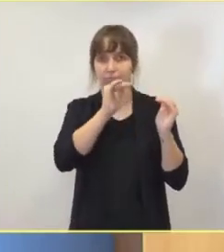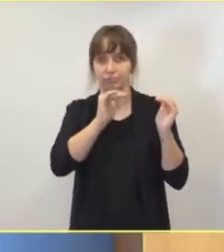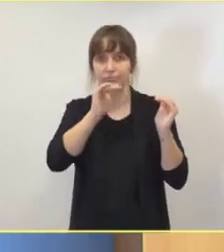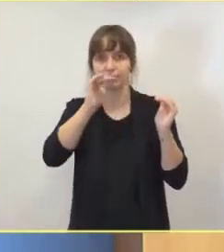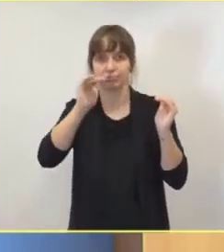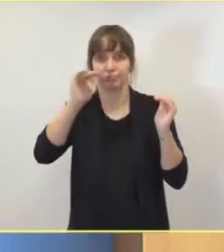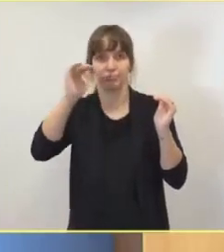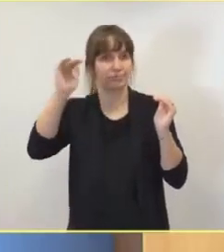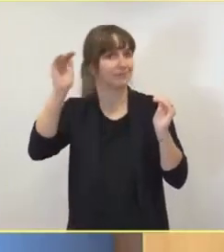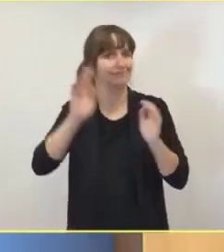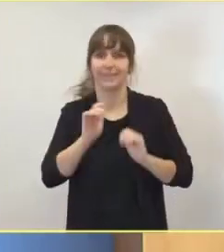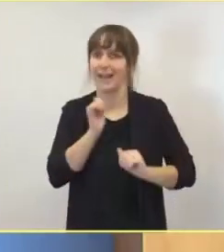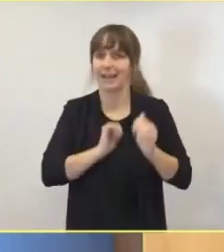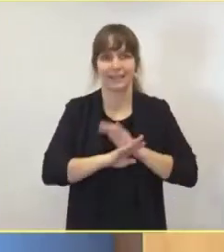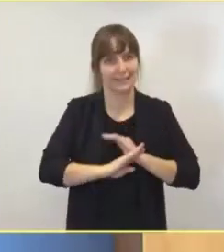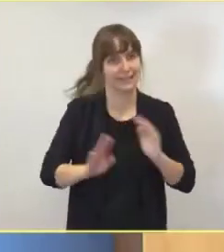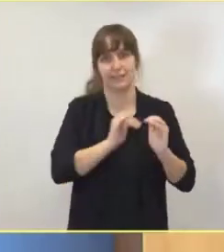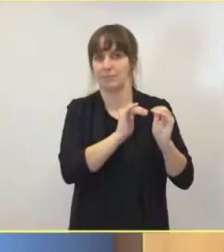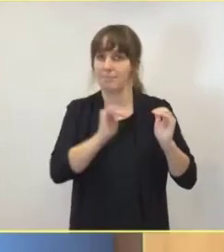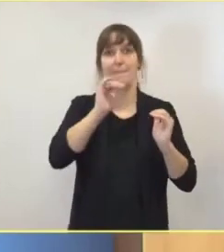ist die Situation auch so ernst.